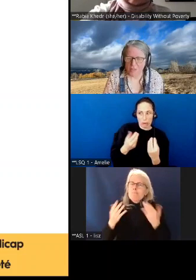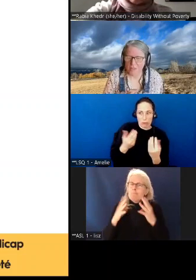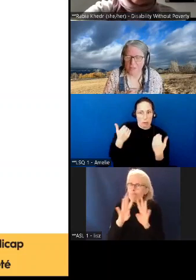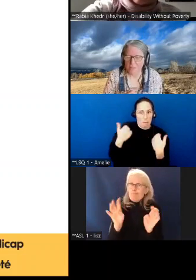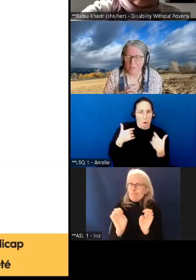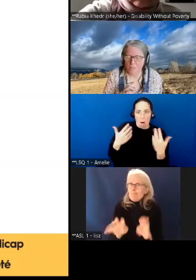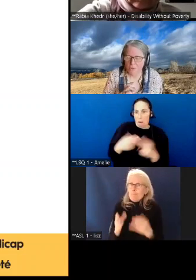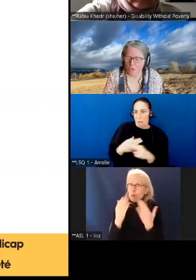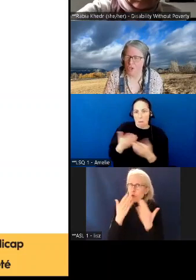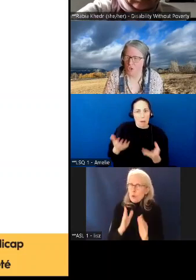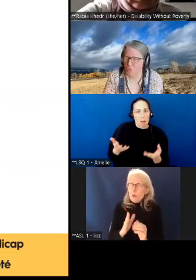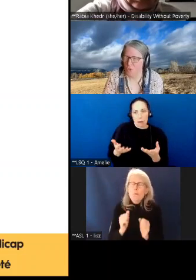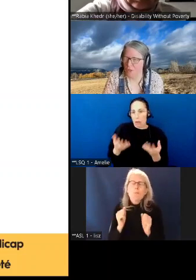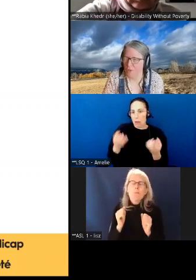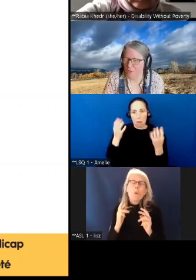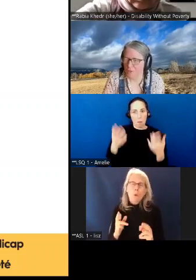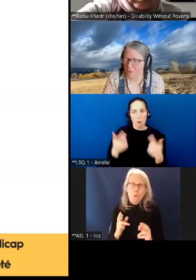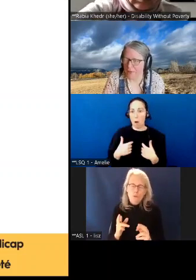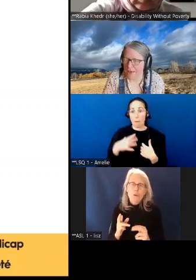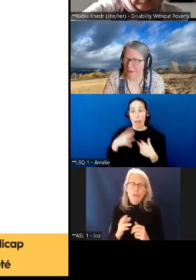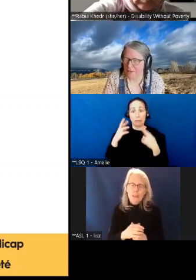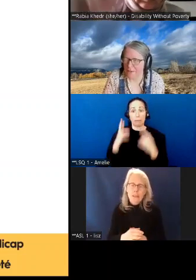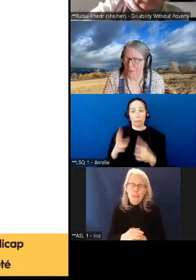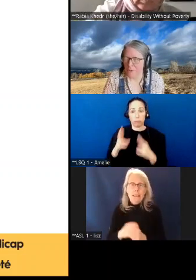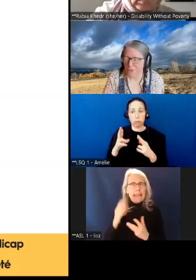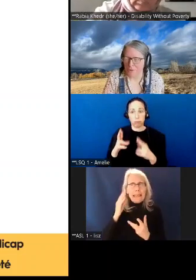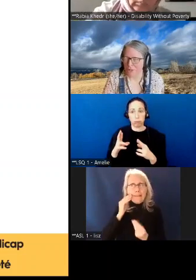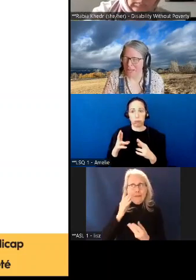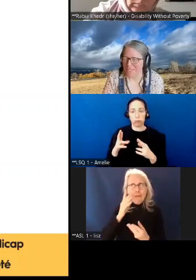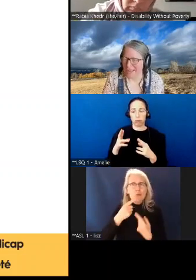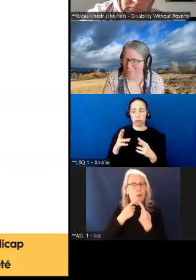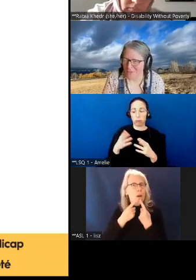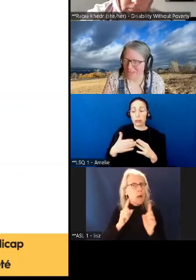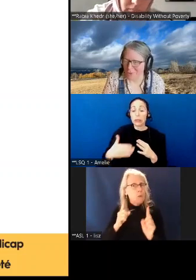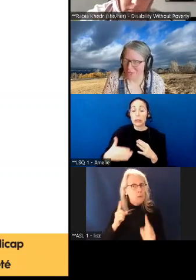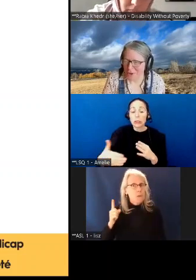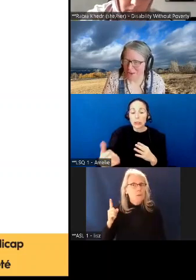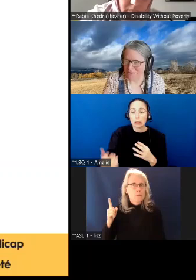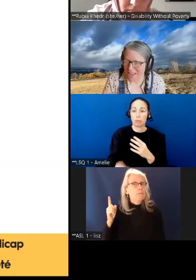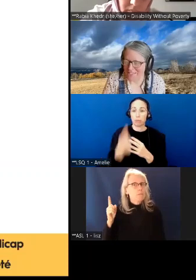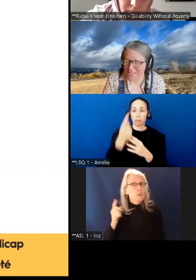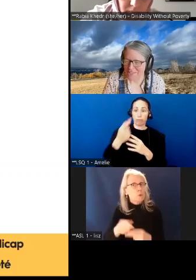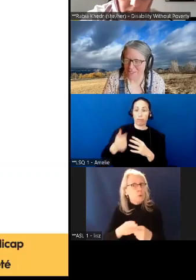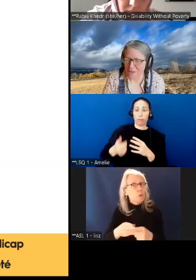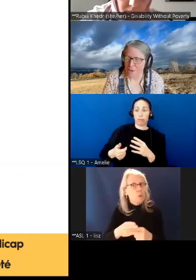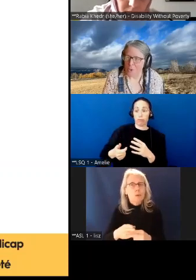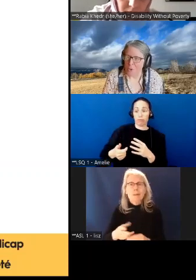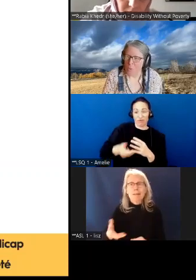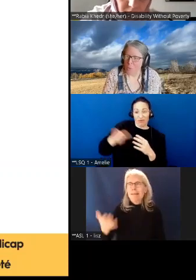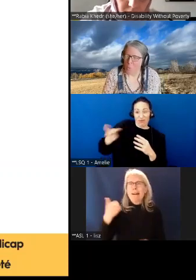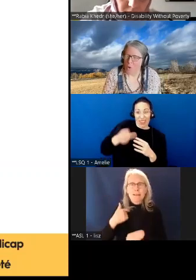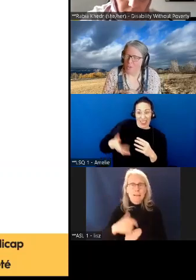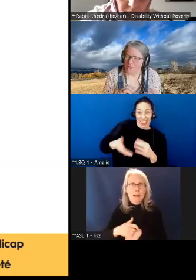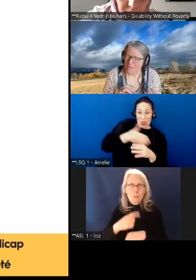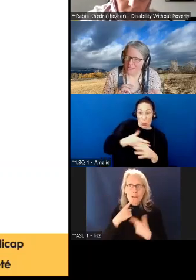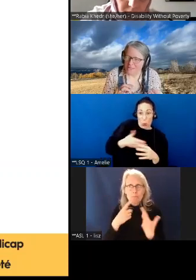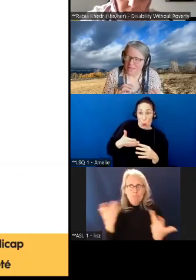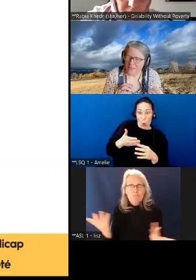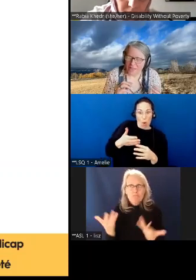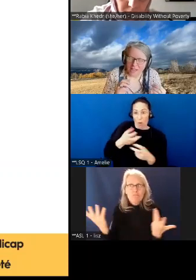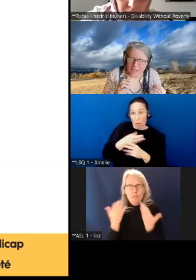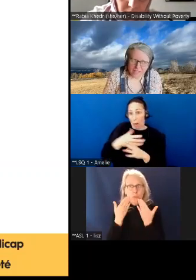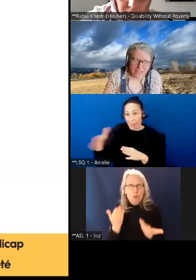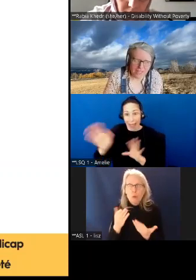Mais nous espérons que les réponses vont arriver beaucoup plus tôt que plus